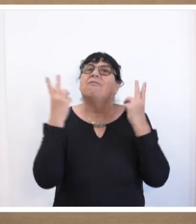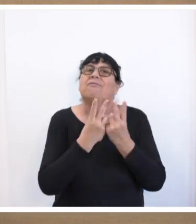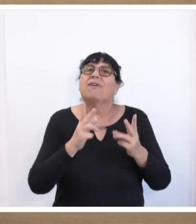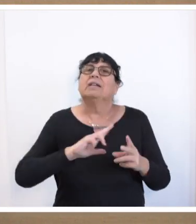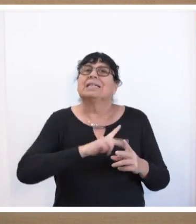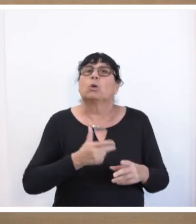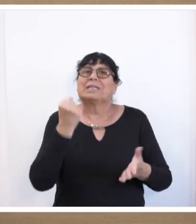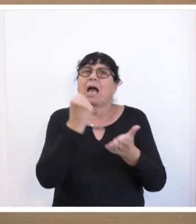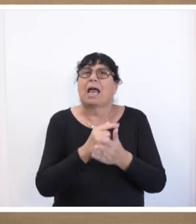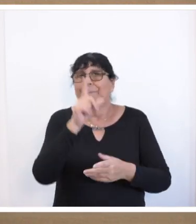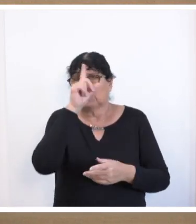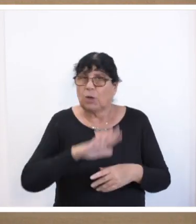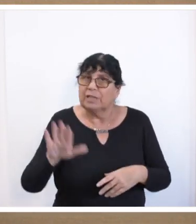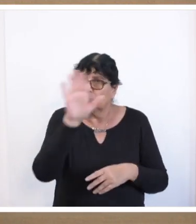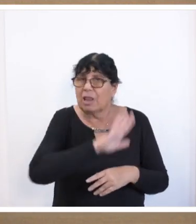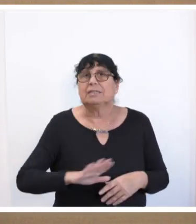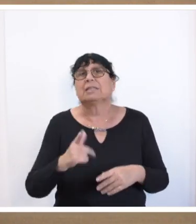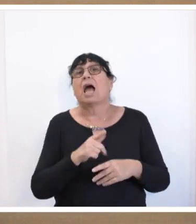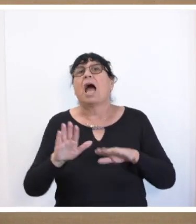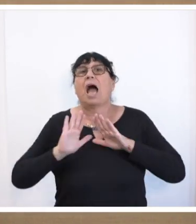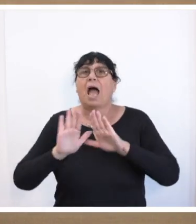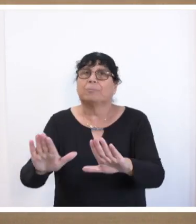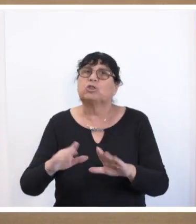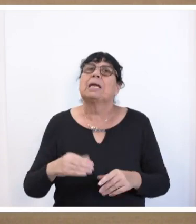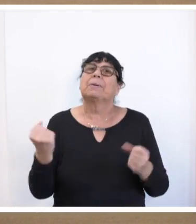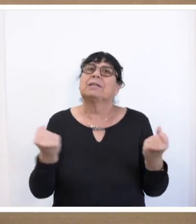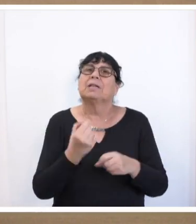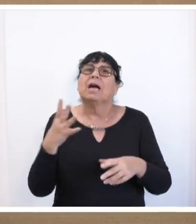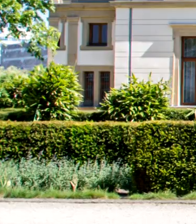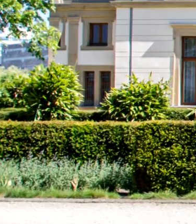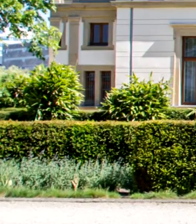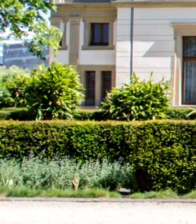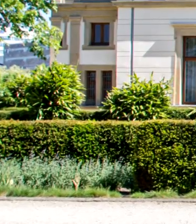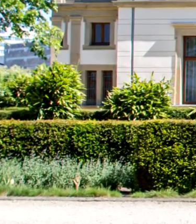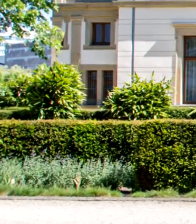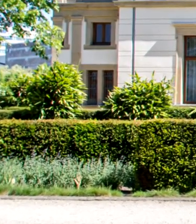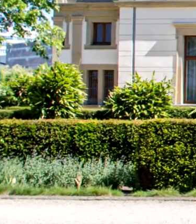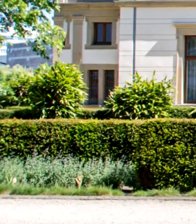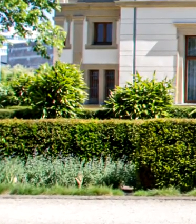zuerst, abschieben, schafft Wohnraum und setzt Mittel frei. Ich danke für Ihre Aufmerksamkeit.